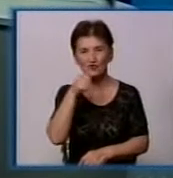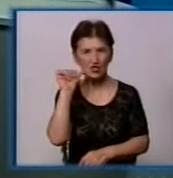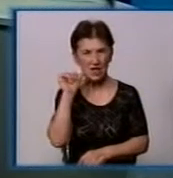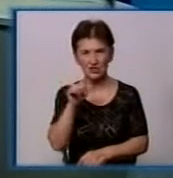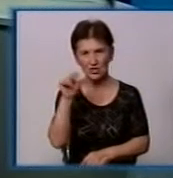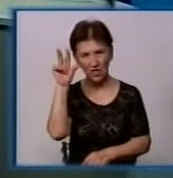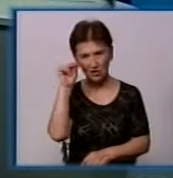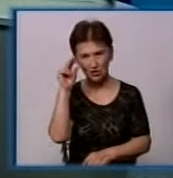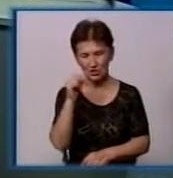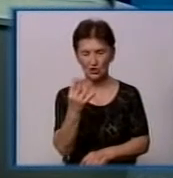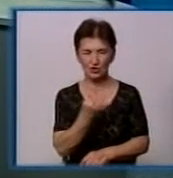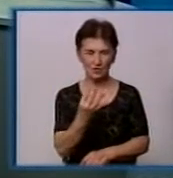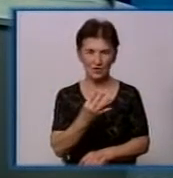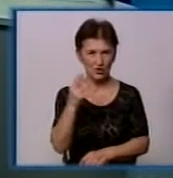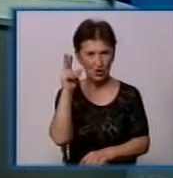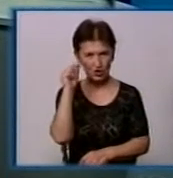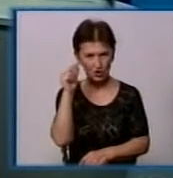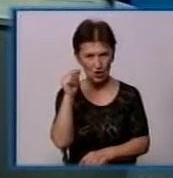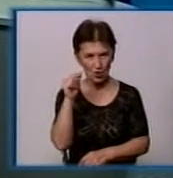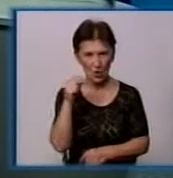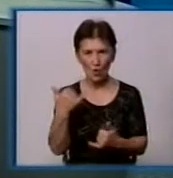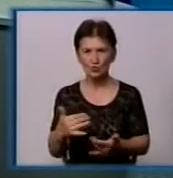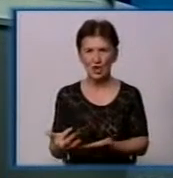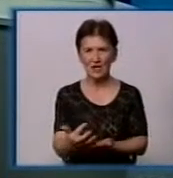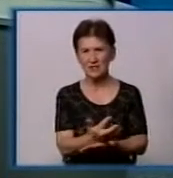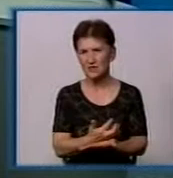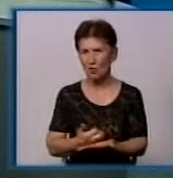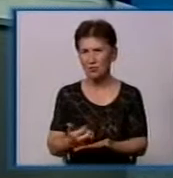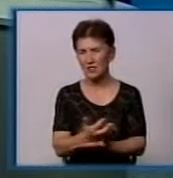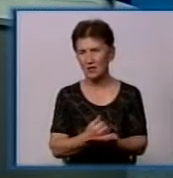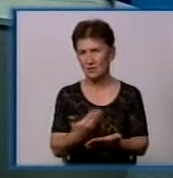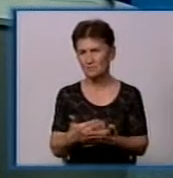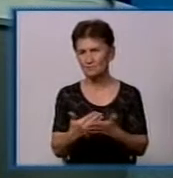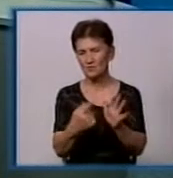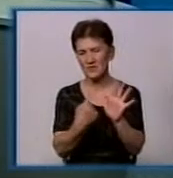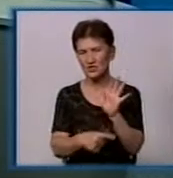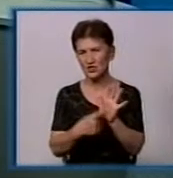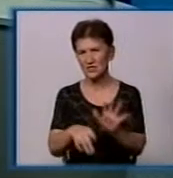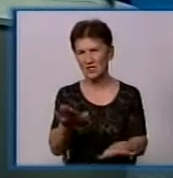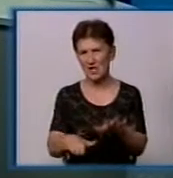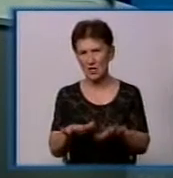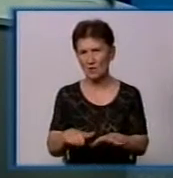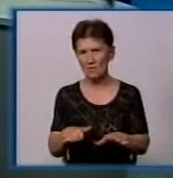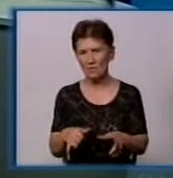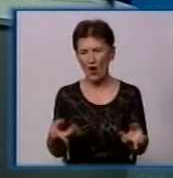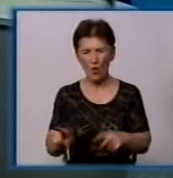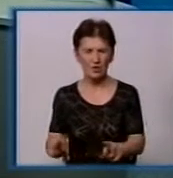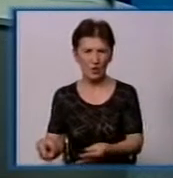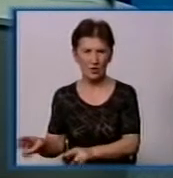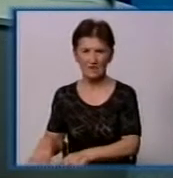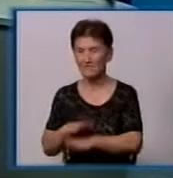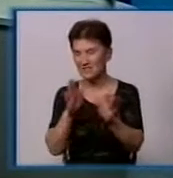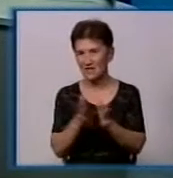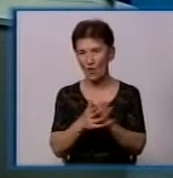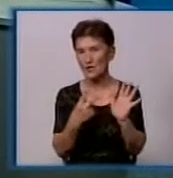-е число іюня, ми собрали із цих контейнеров около 60 кг отходів. Всього 70